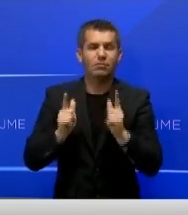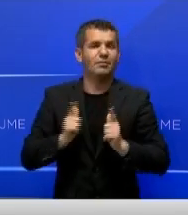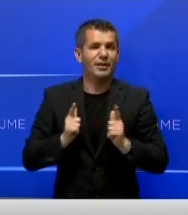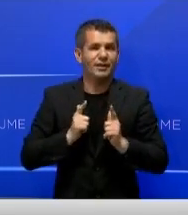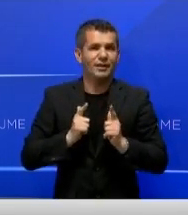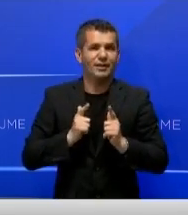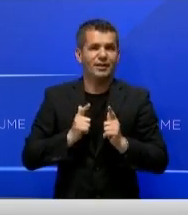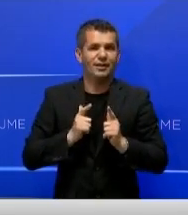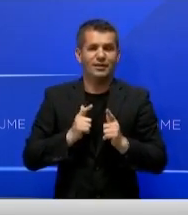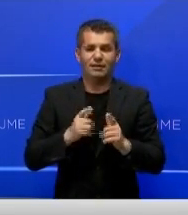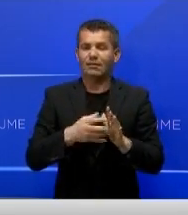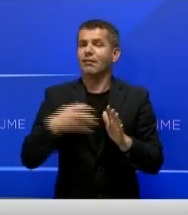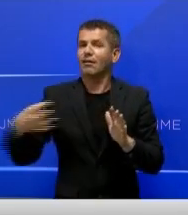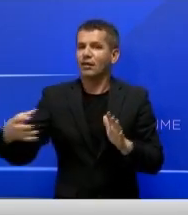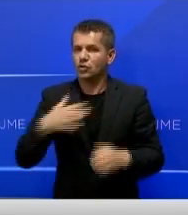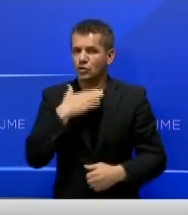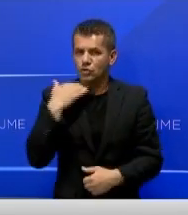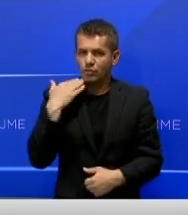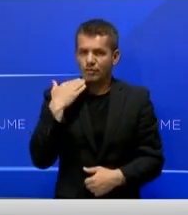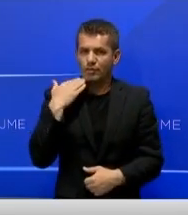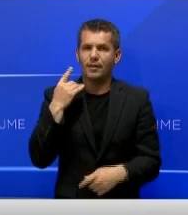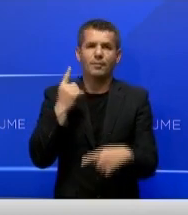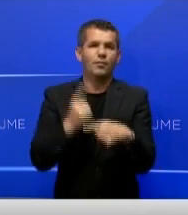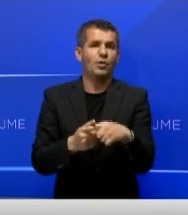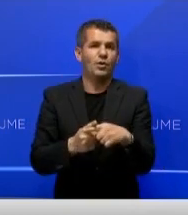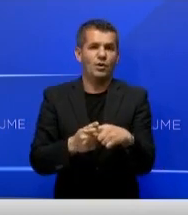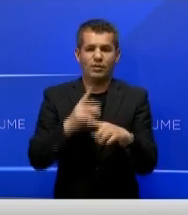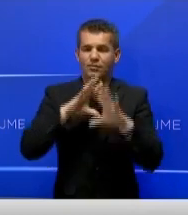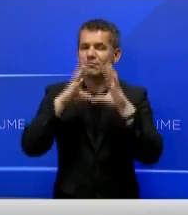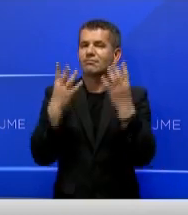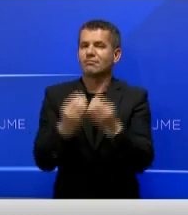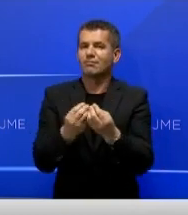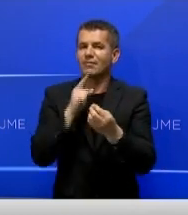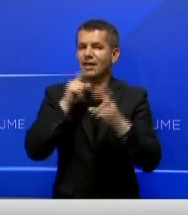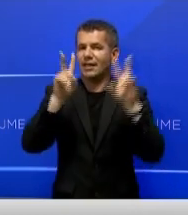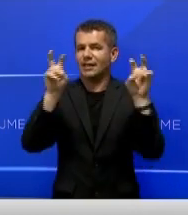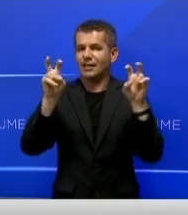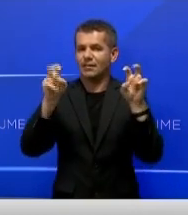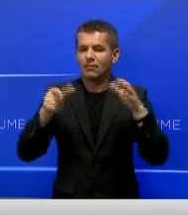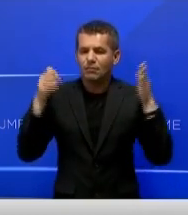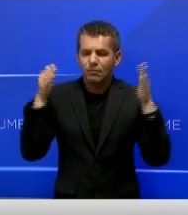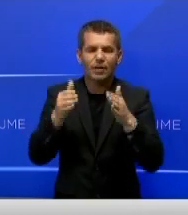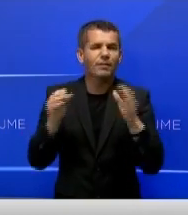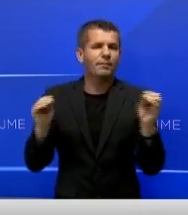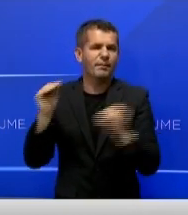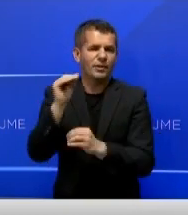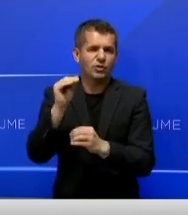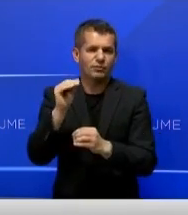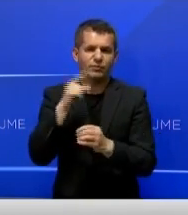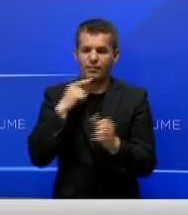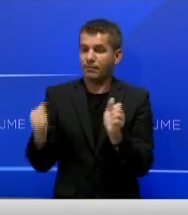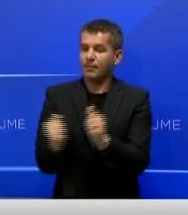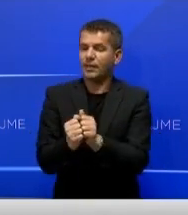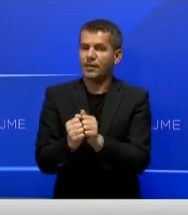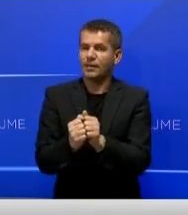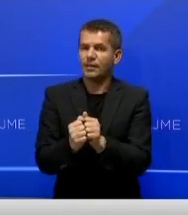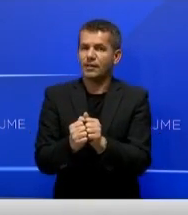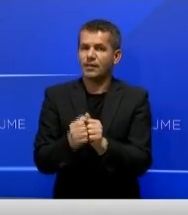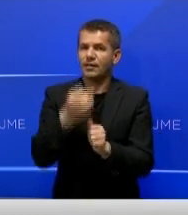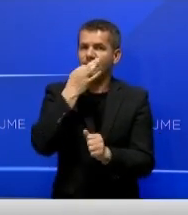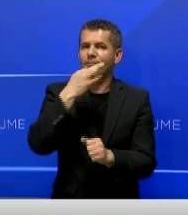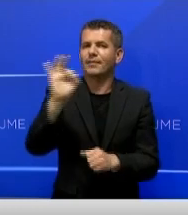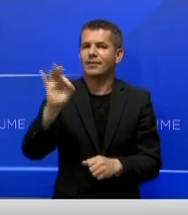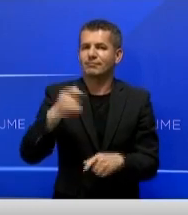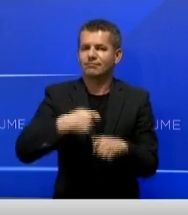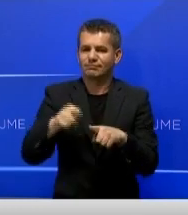njërën e eliminimit e listat e pritjeve, dhe në përgjësie gjithë tema ishte e fokusuar që bashka reshtë të gjejmë njëra më të